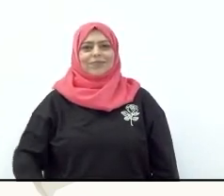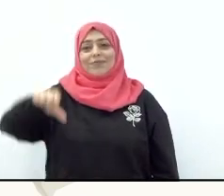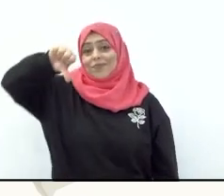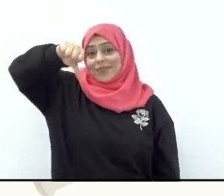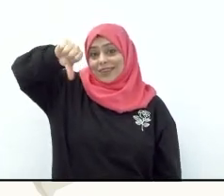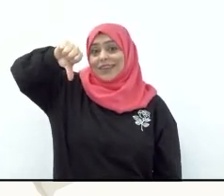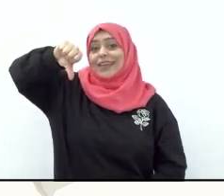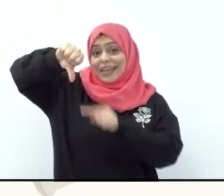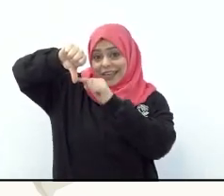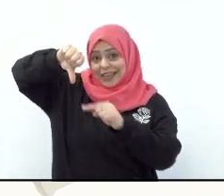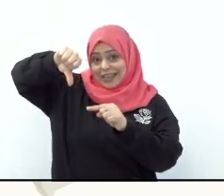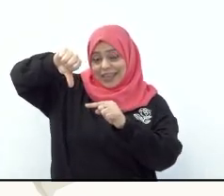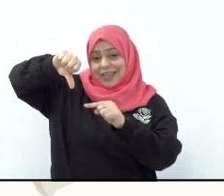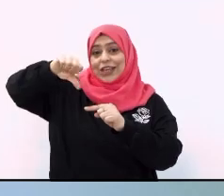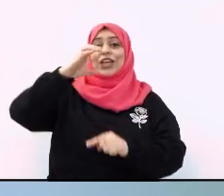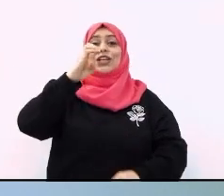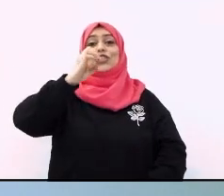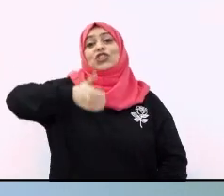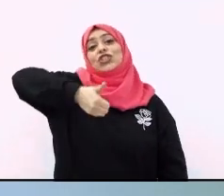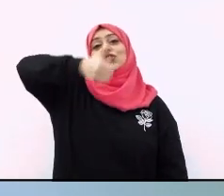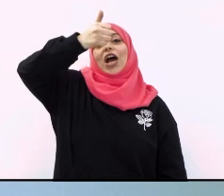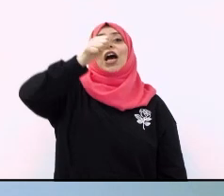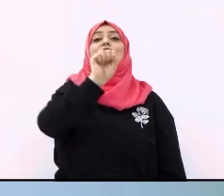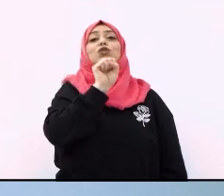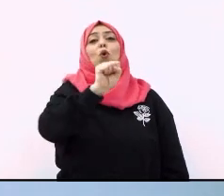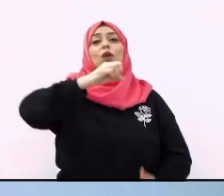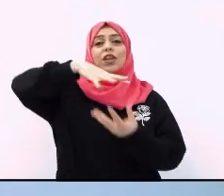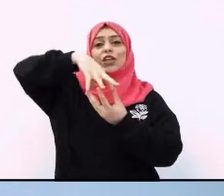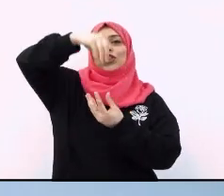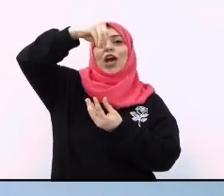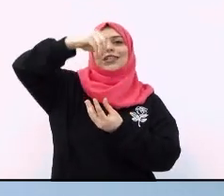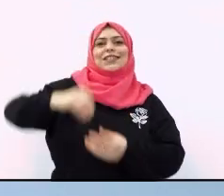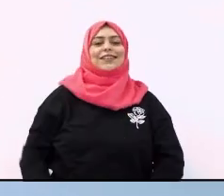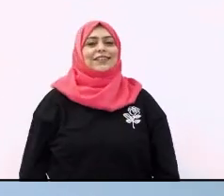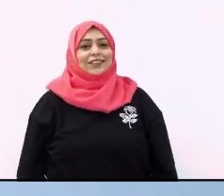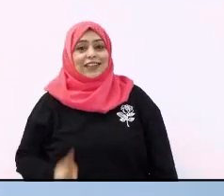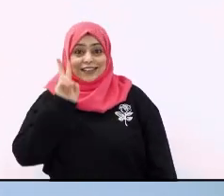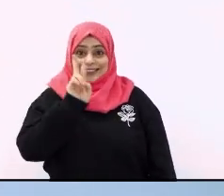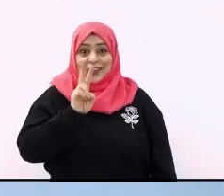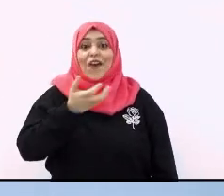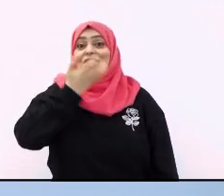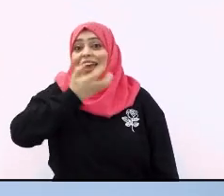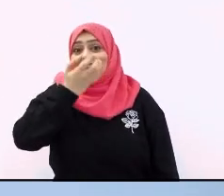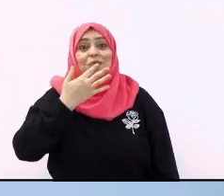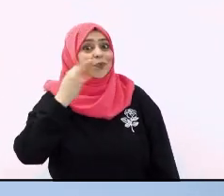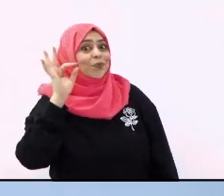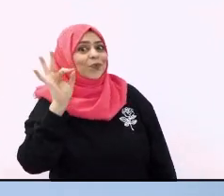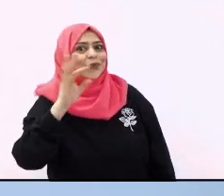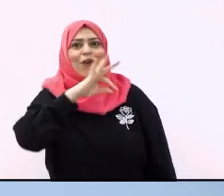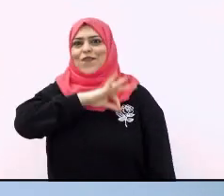إجاص إ إجاص الإجاص فاكهة لذيذة ومفيدة جدا